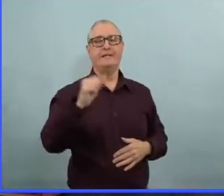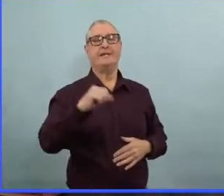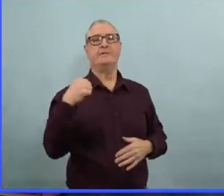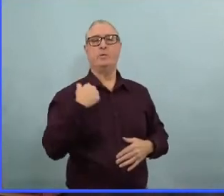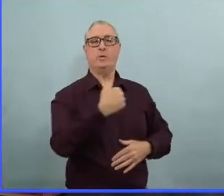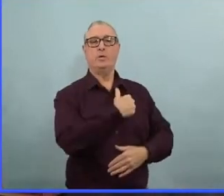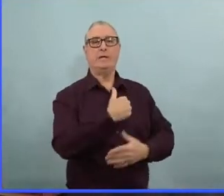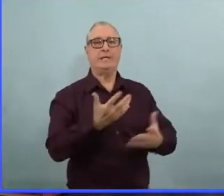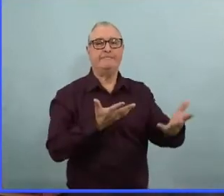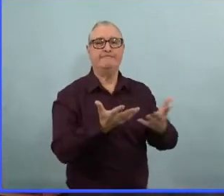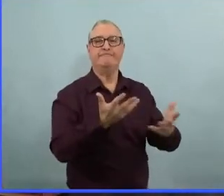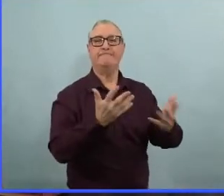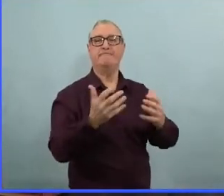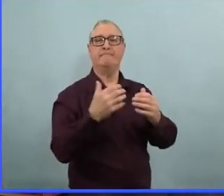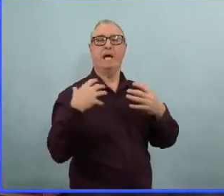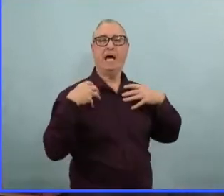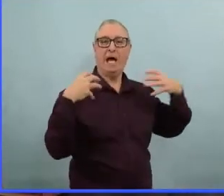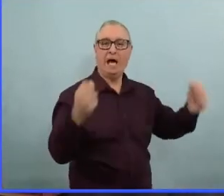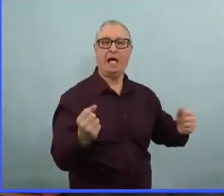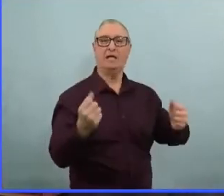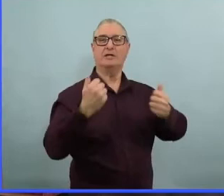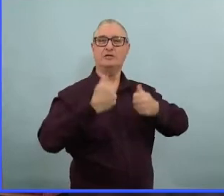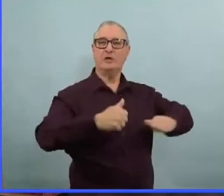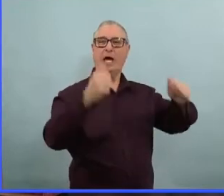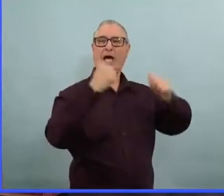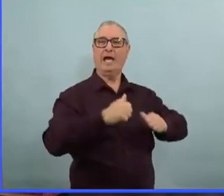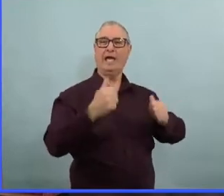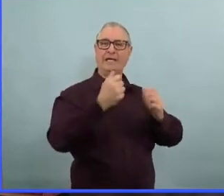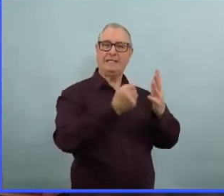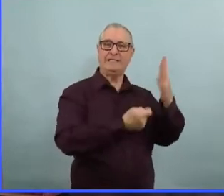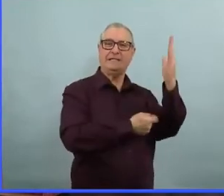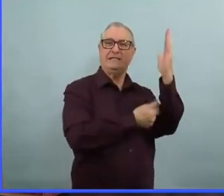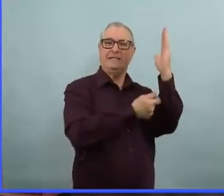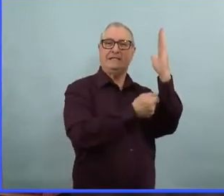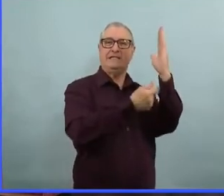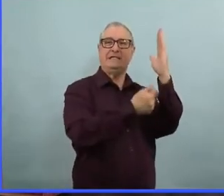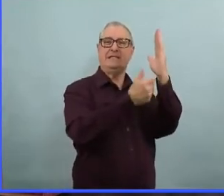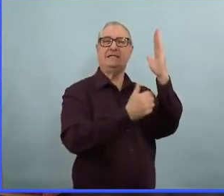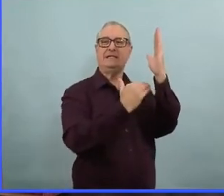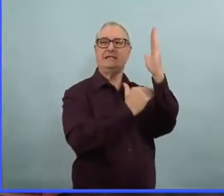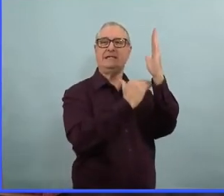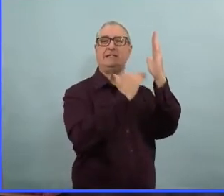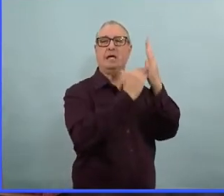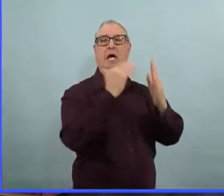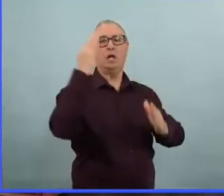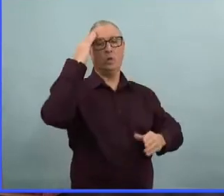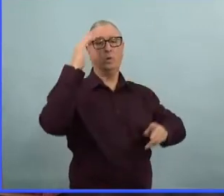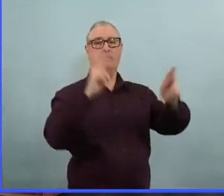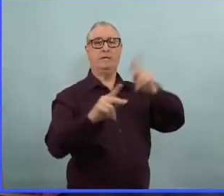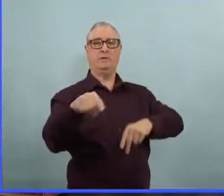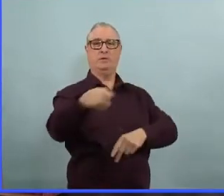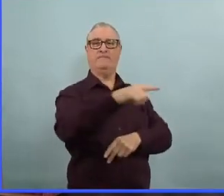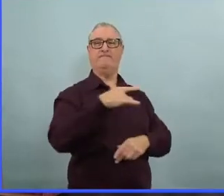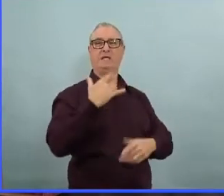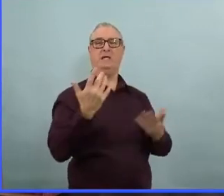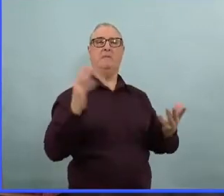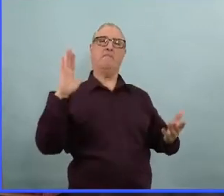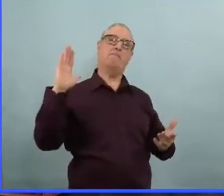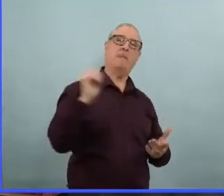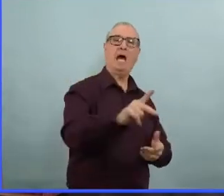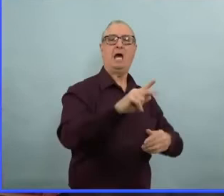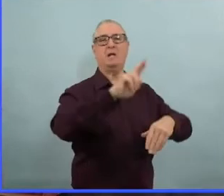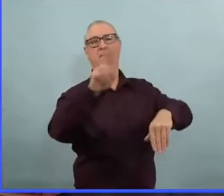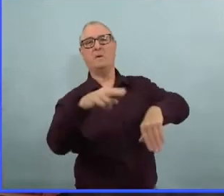quelle manière on peut éliminer certaines restrictions pour le public. Je crois que les gens sont prêts à revenir à un certain montant de